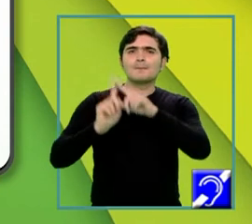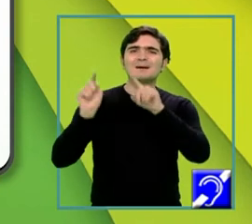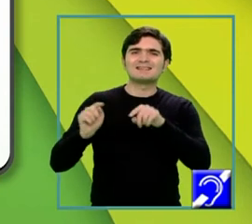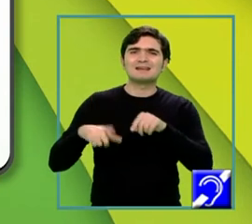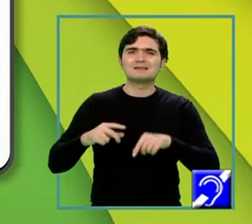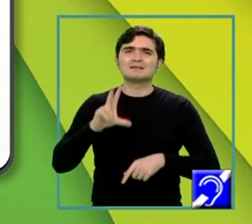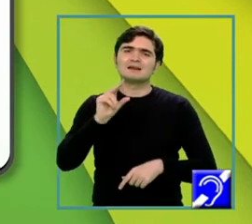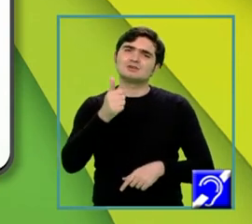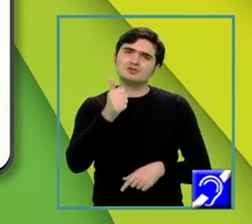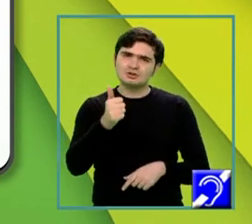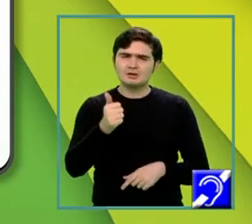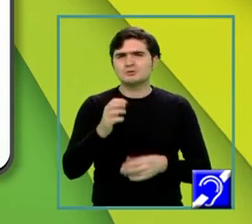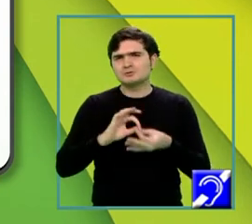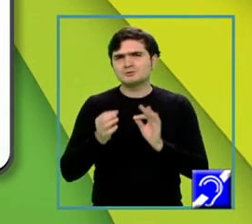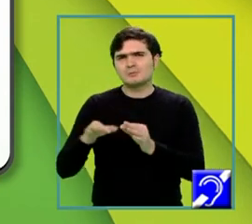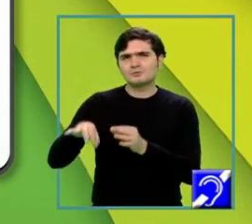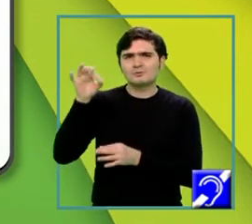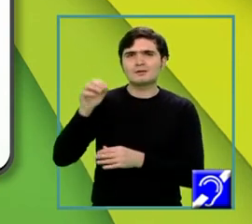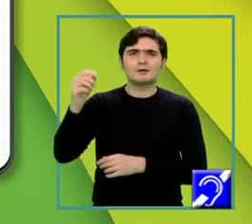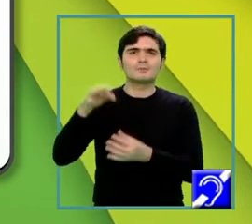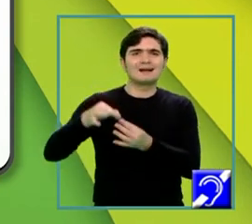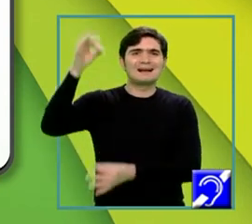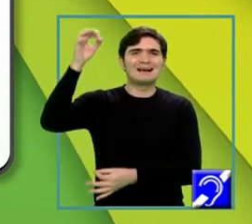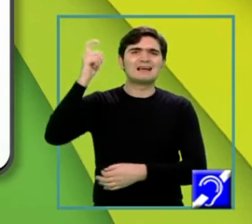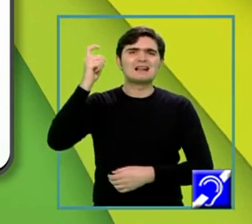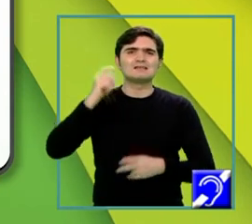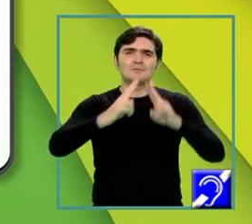36 și atunci scoatem înălțimea piramidei.